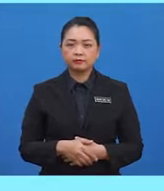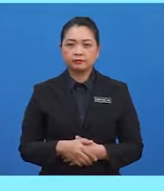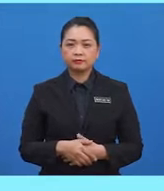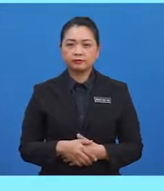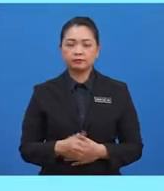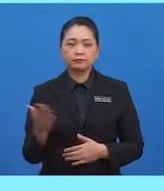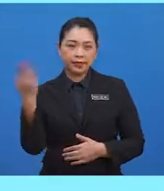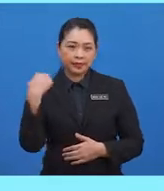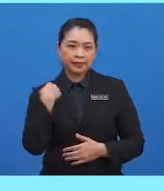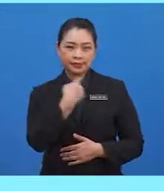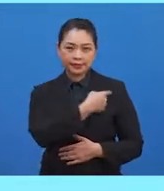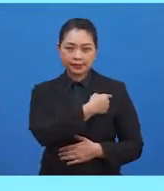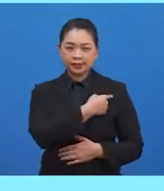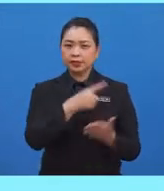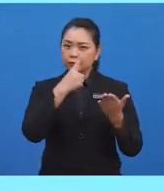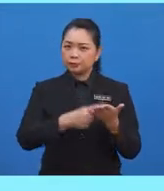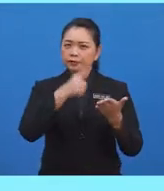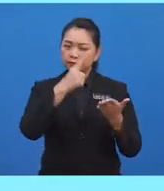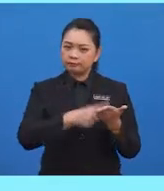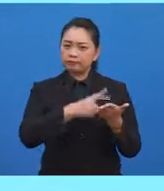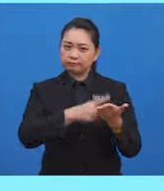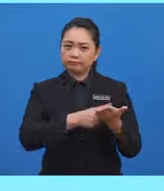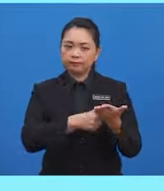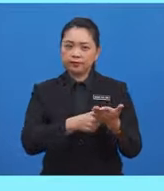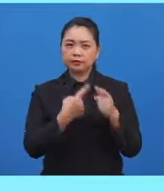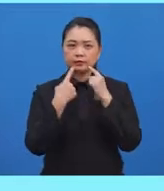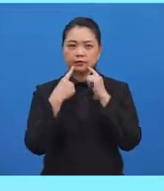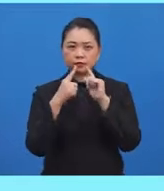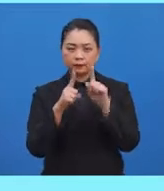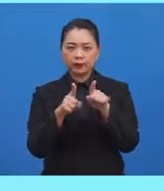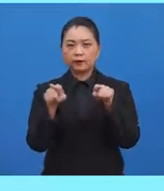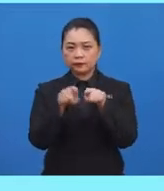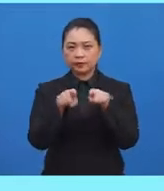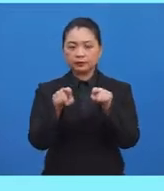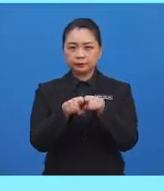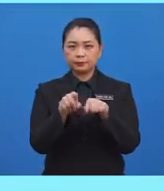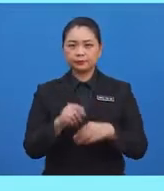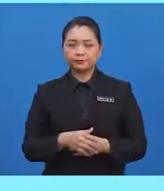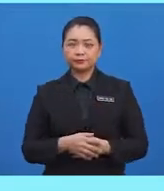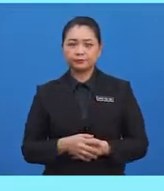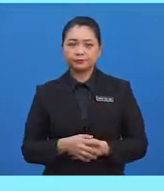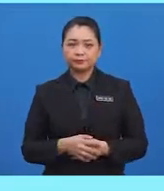Mari kita bincangkan jawapan bersama-sama.